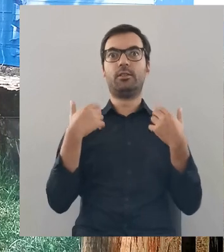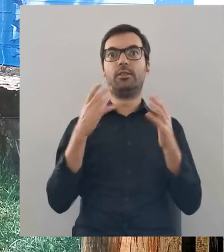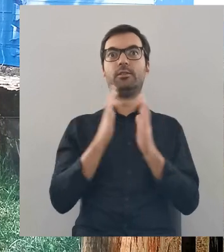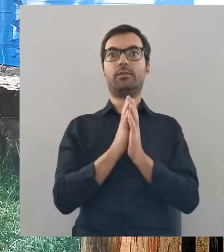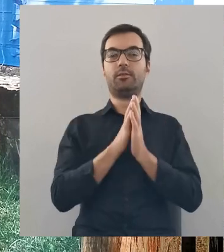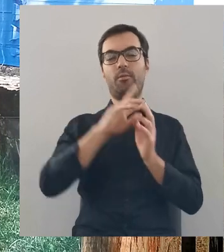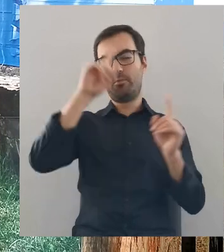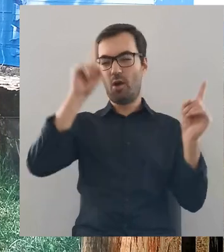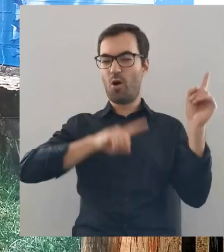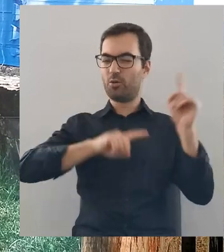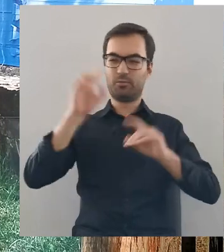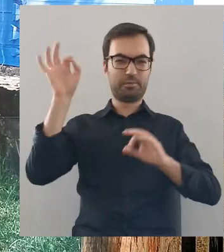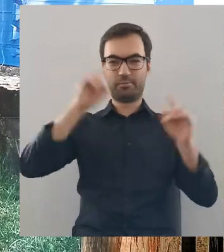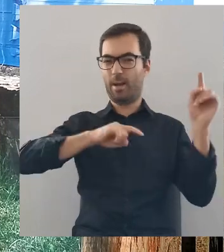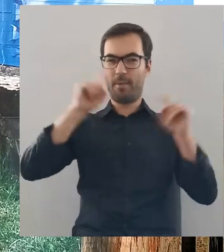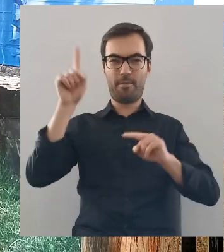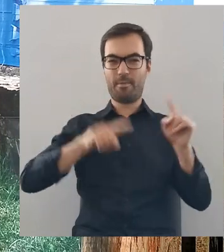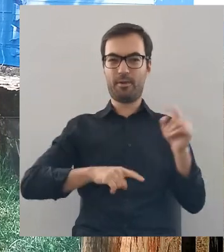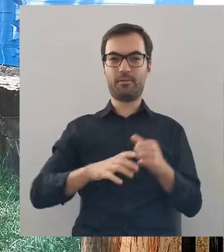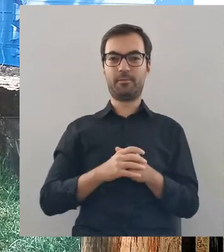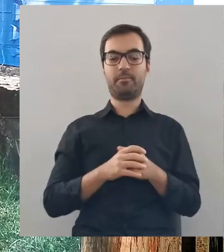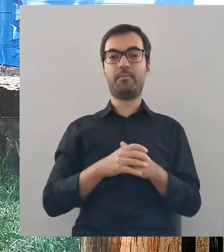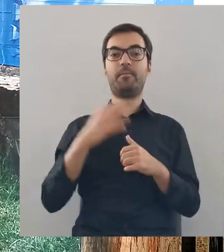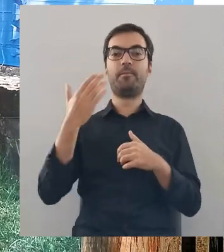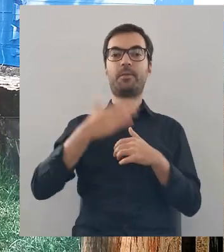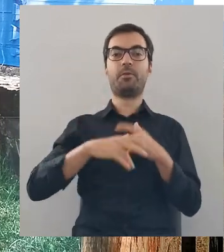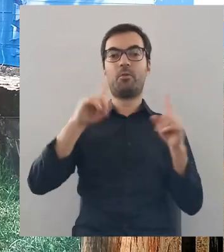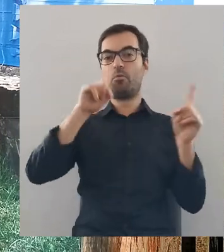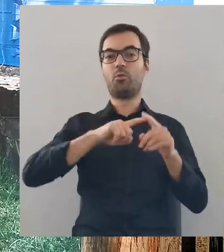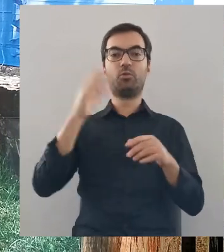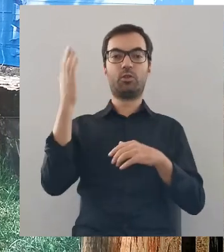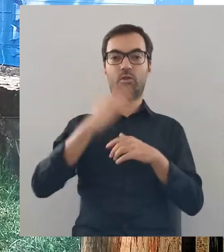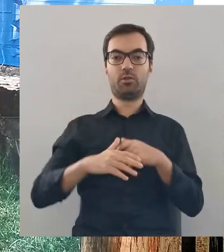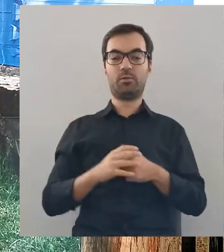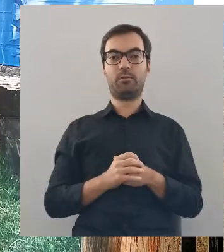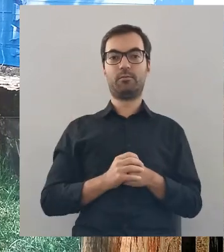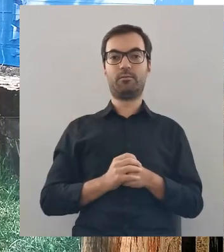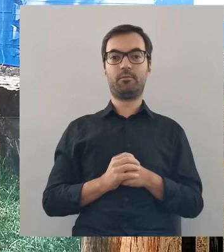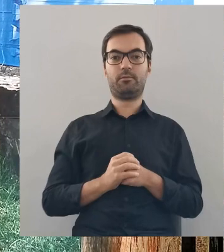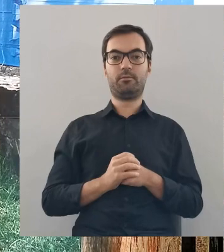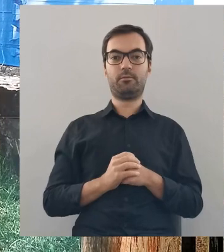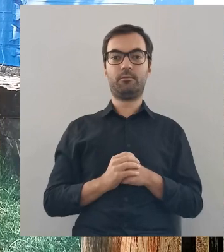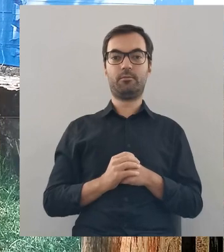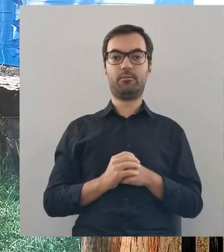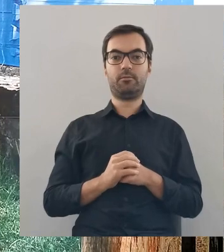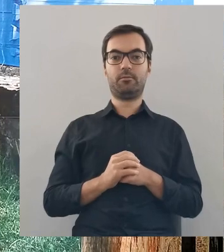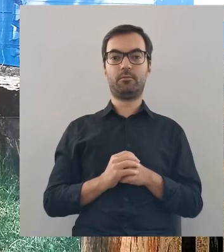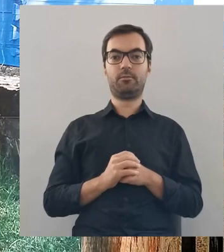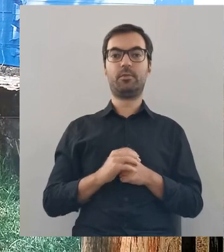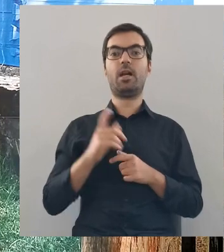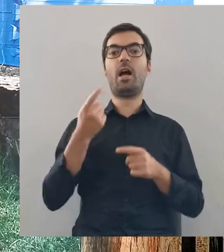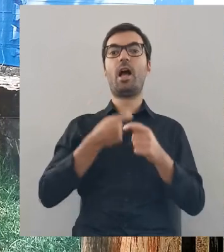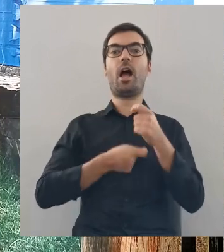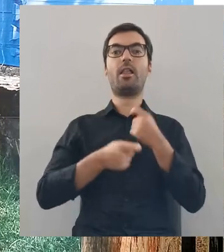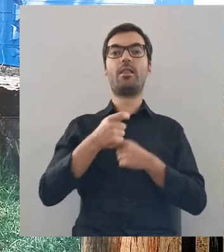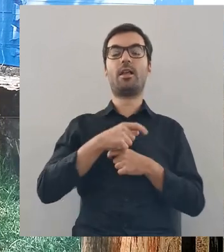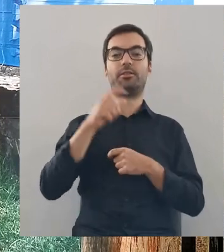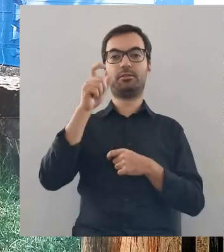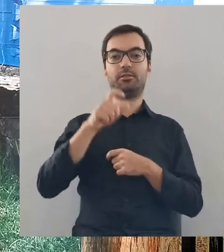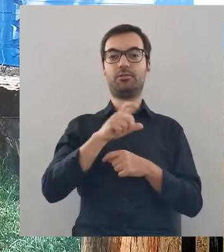żeby tylko przeżyć, żeby przetrwać piorun waju za piorunem, ale w końcu burza się skończyła. A